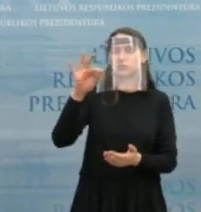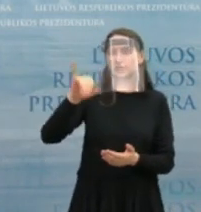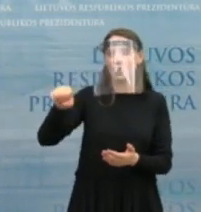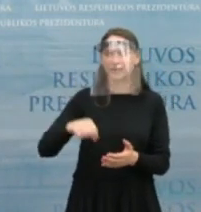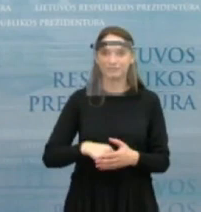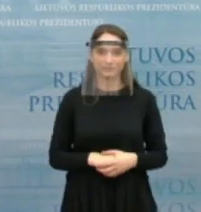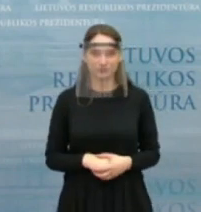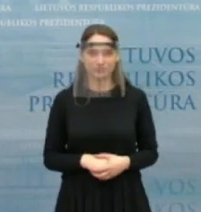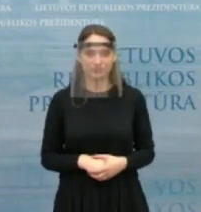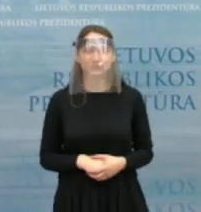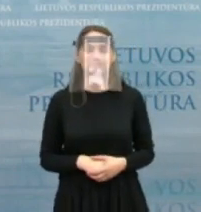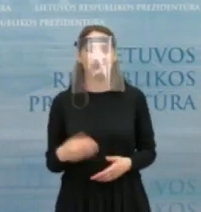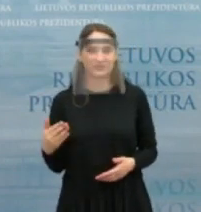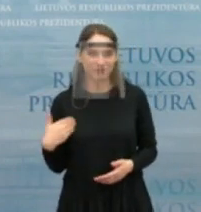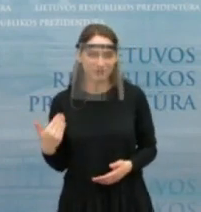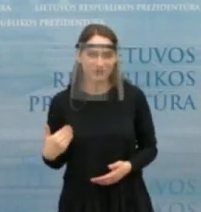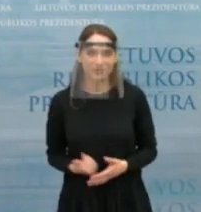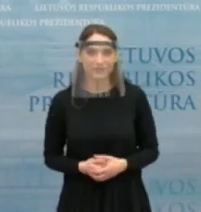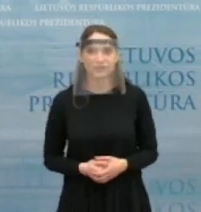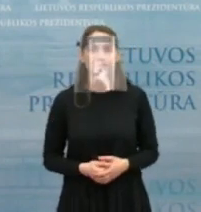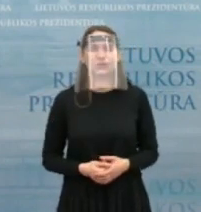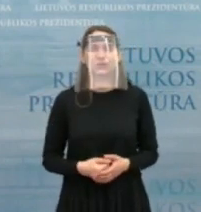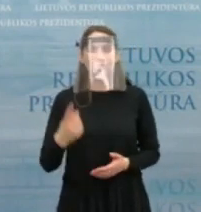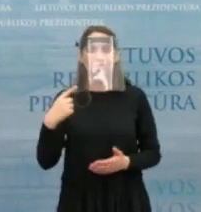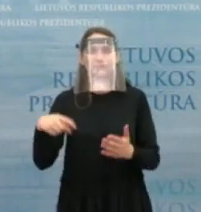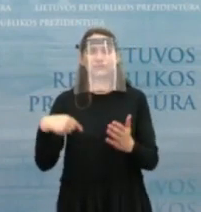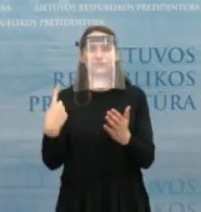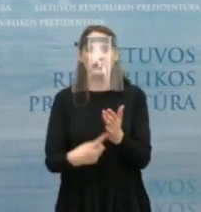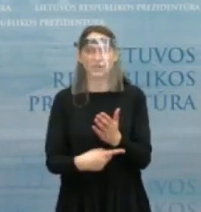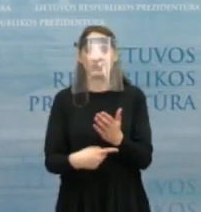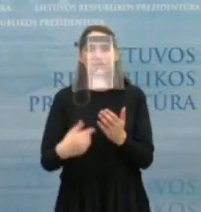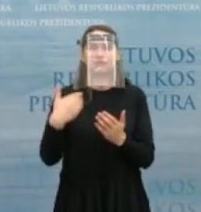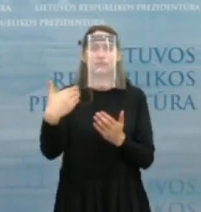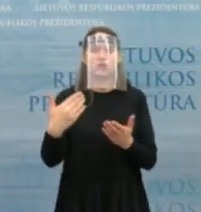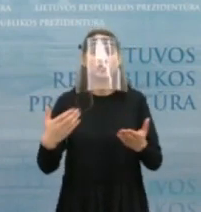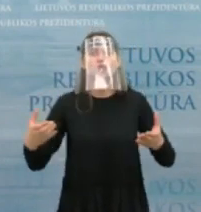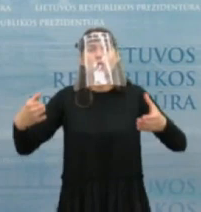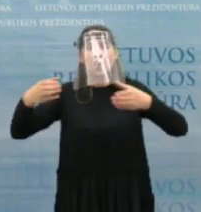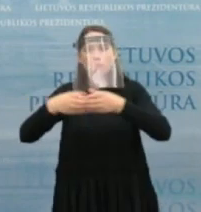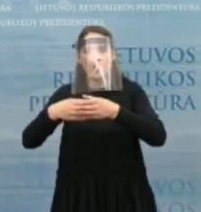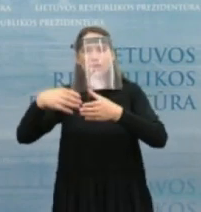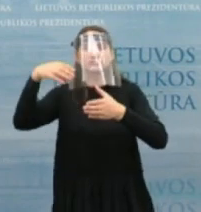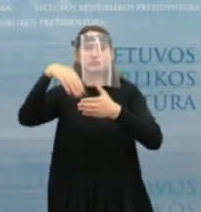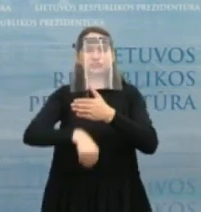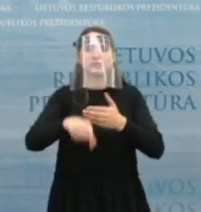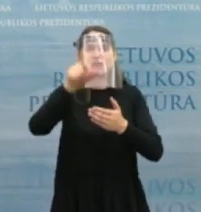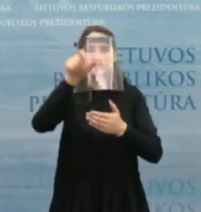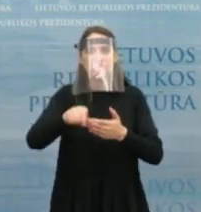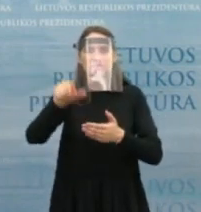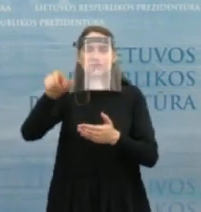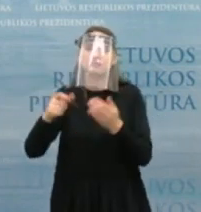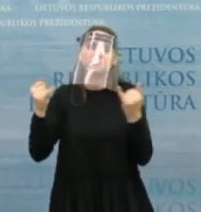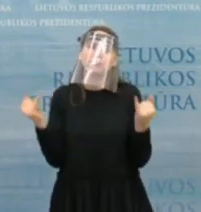Seiki, taip, narėjau paklausti apie kandidaturas į komandos narius, šiek tiek metr irgi buvo apie tai